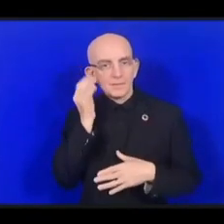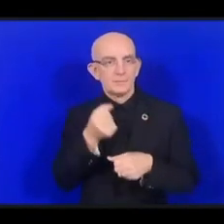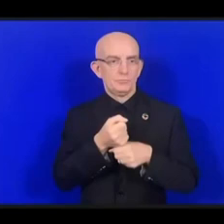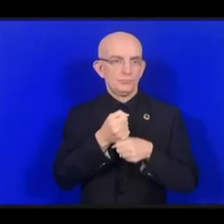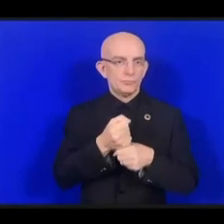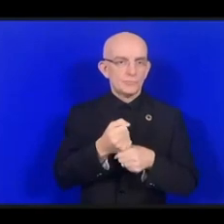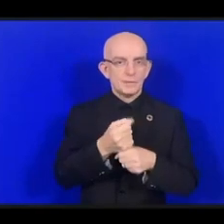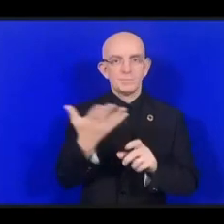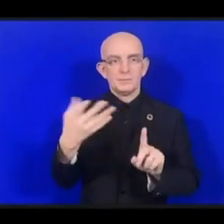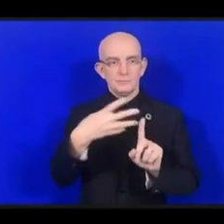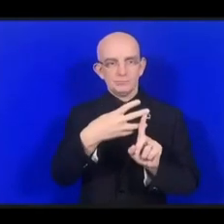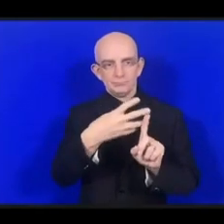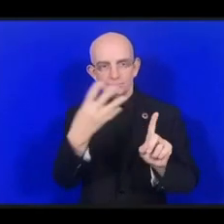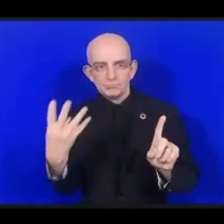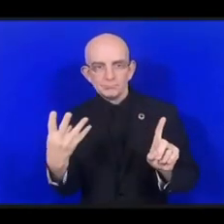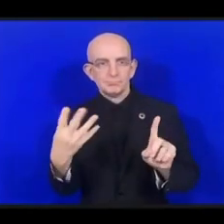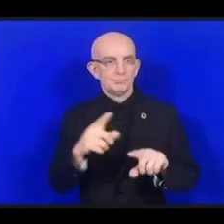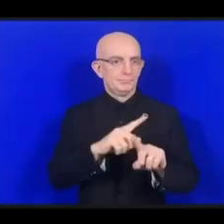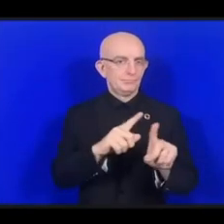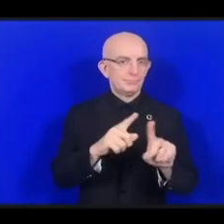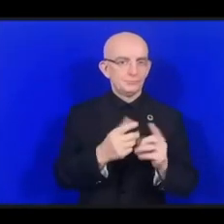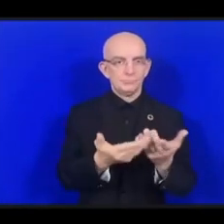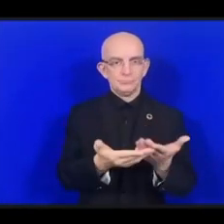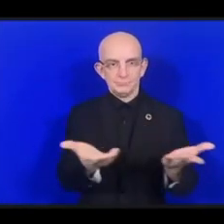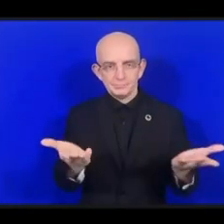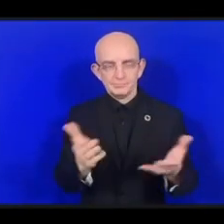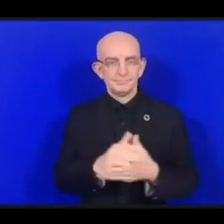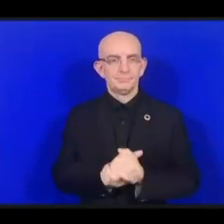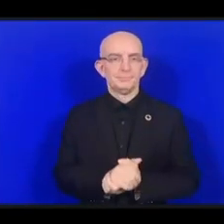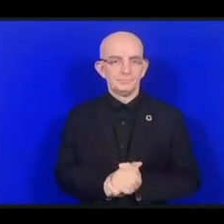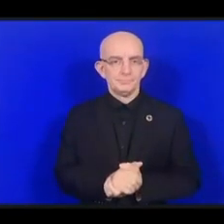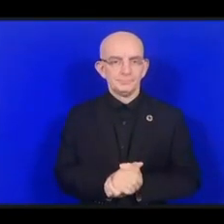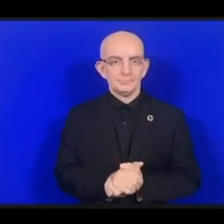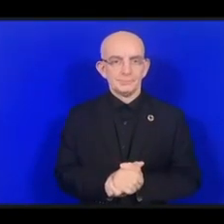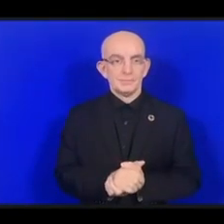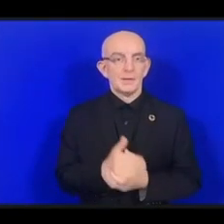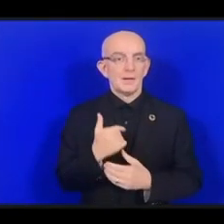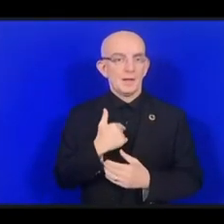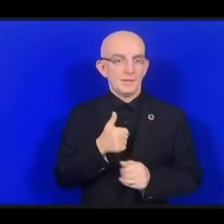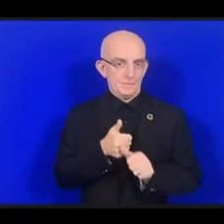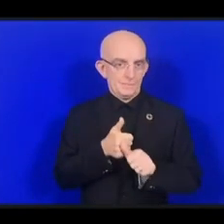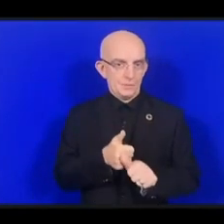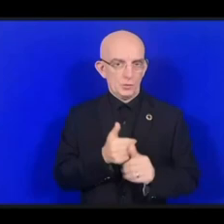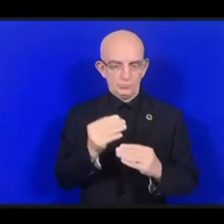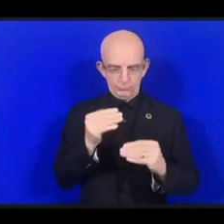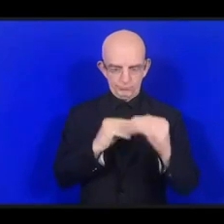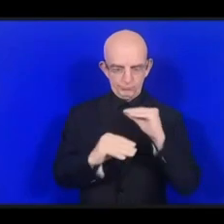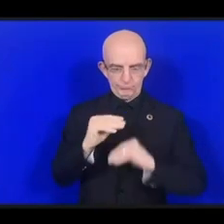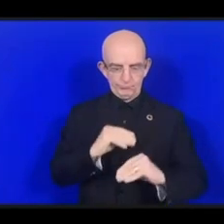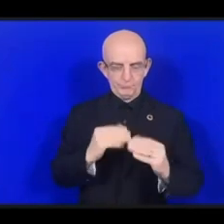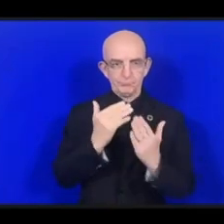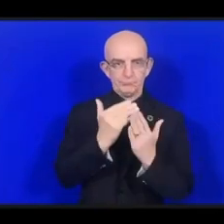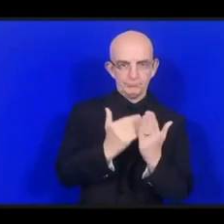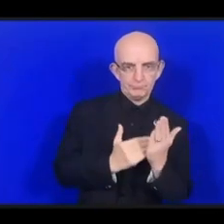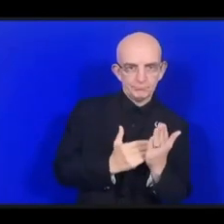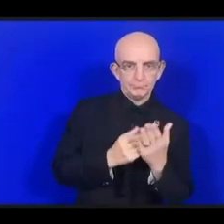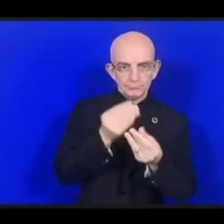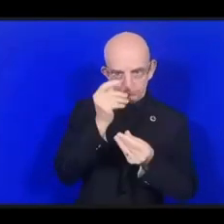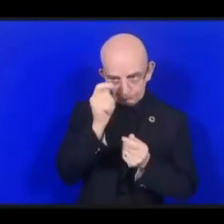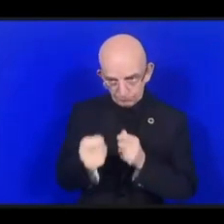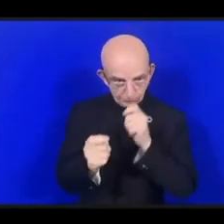дамы и господа. Прежде всего, позвольте мне поблагодарить организаторов и принимающую сторону